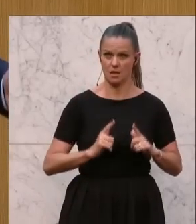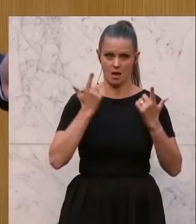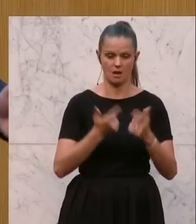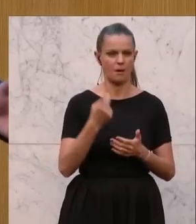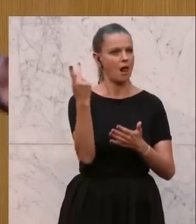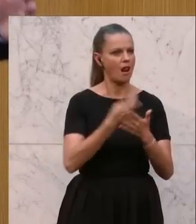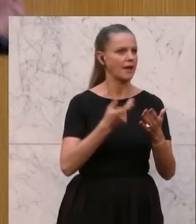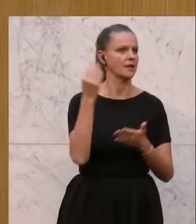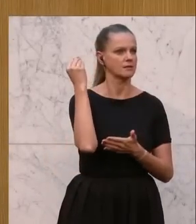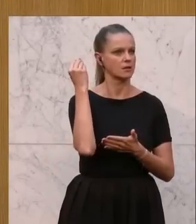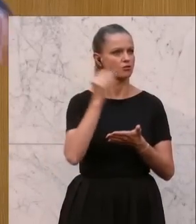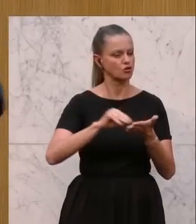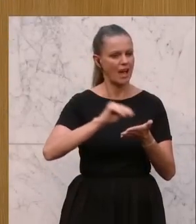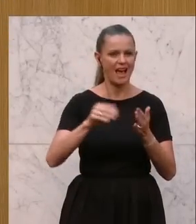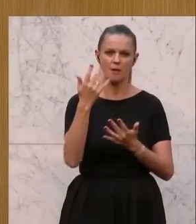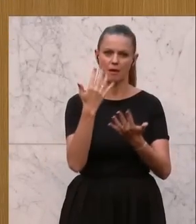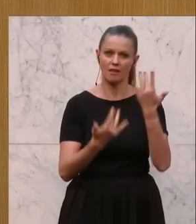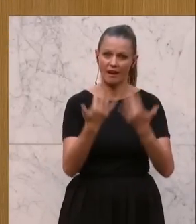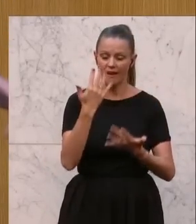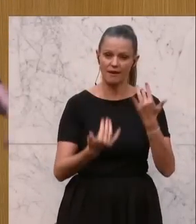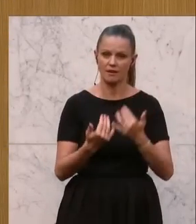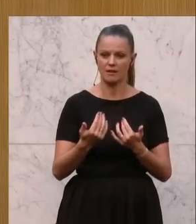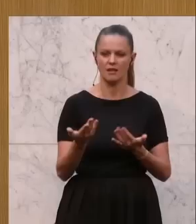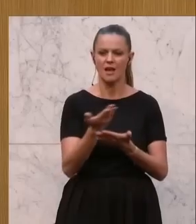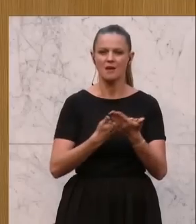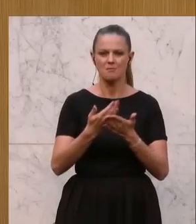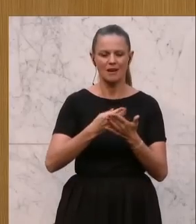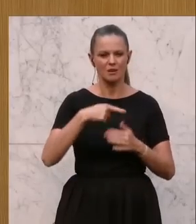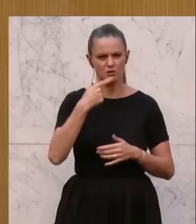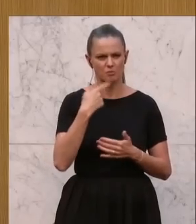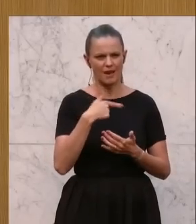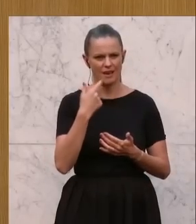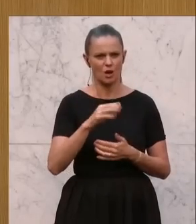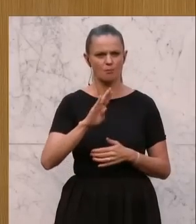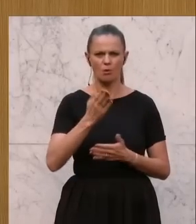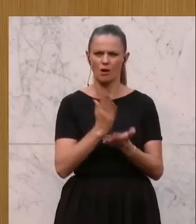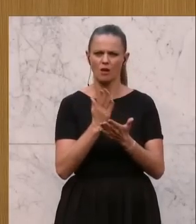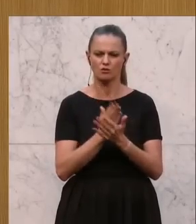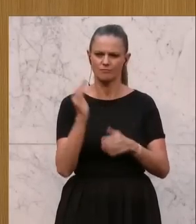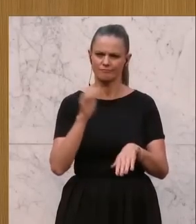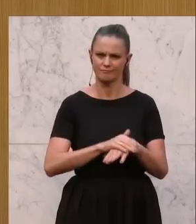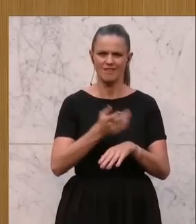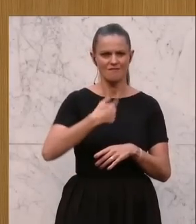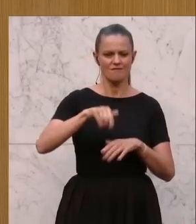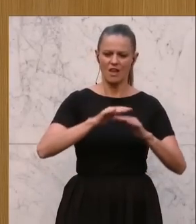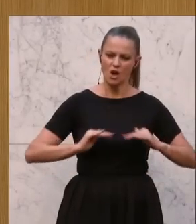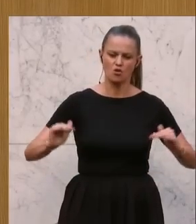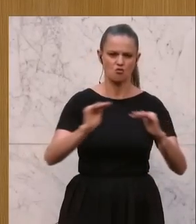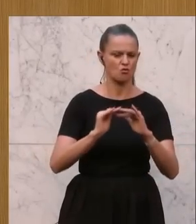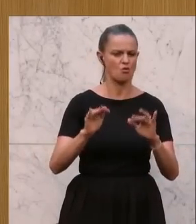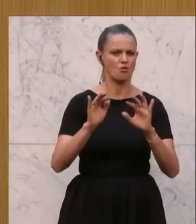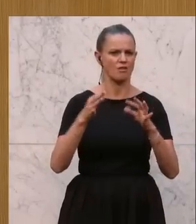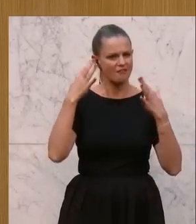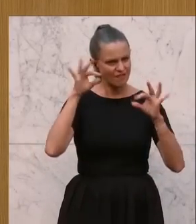Lesen, schreiben, rechnen. Wie von unserem Bildungssprecher Hermann Brückel festgestellt. Diese Grundfertigkeiten, die wir als Freiheitliche Partei